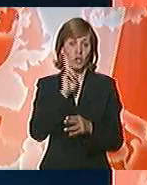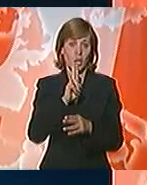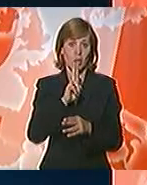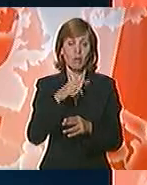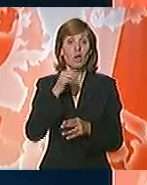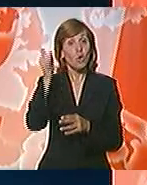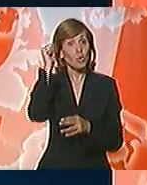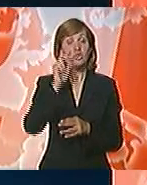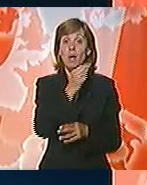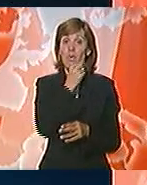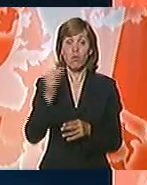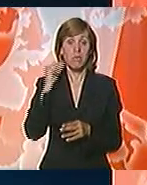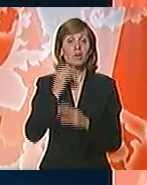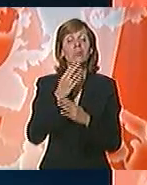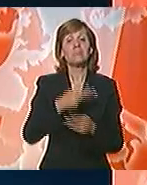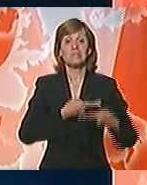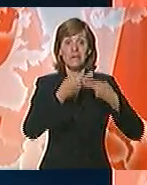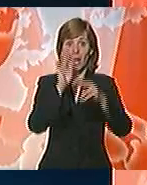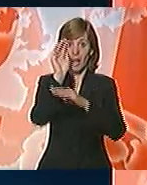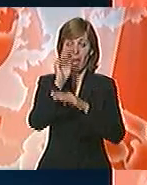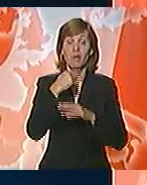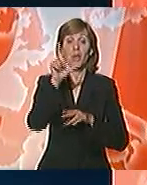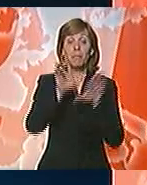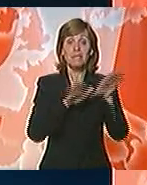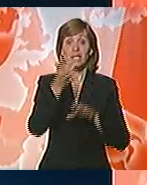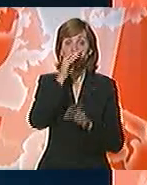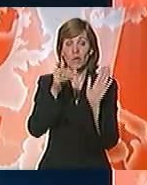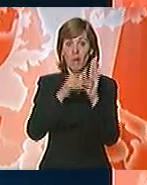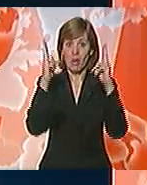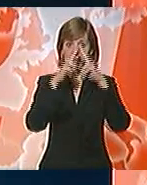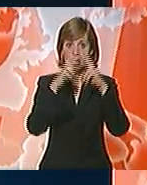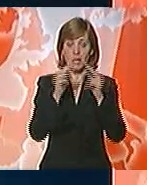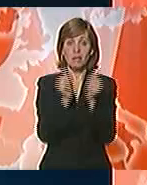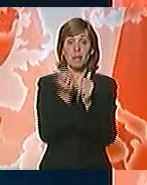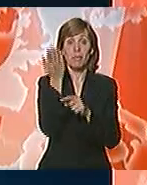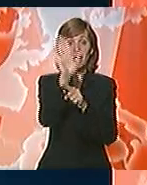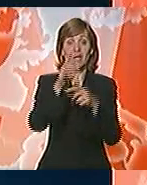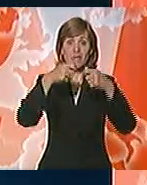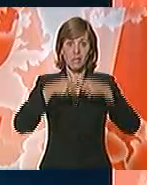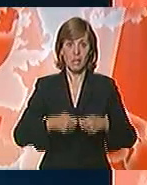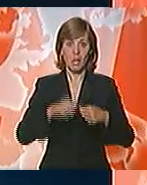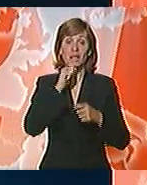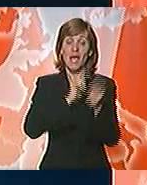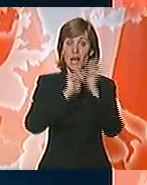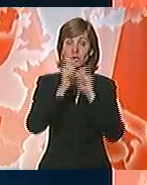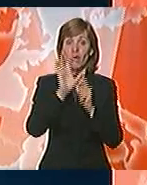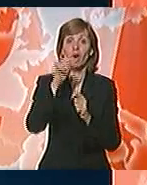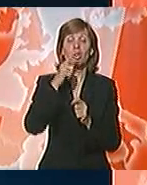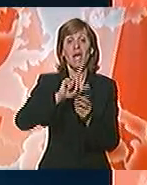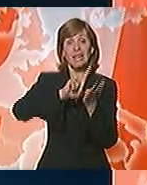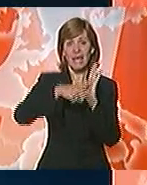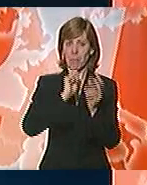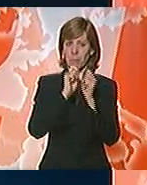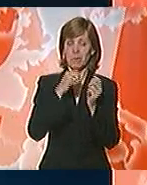Juče je popodne stigla je najava da bi premijer Cvetković trebalo da se sastane sa predstavnicima sindikata i razgovara o ovoj temi.